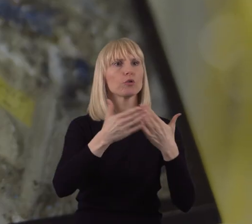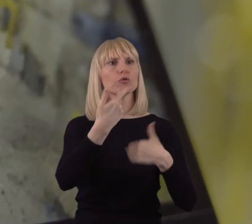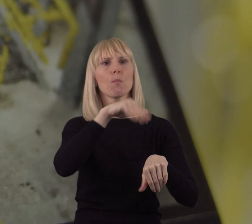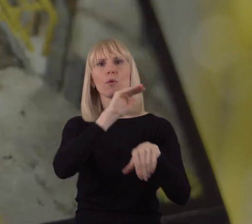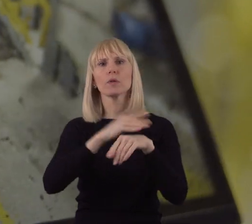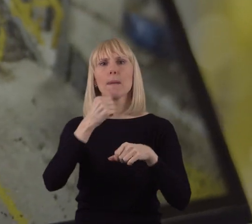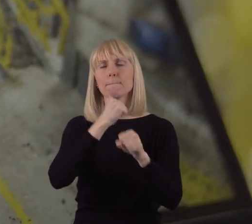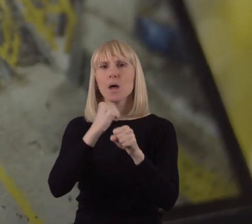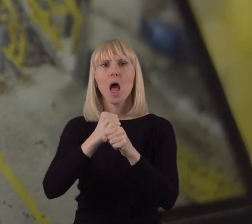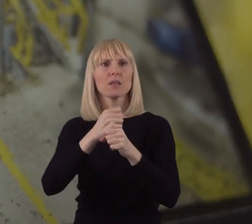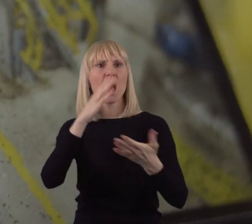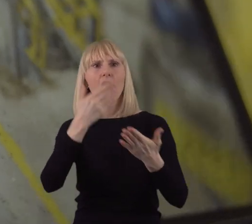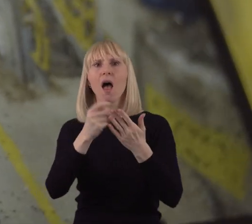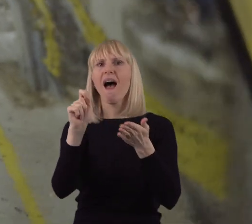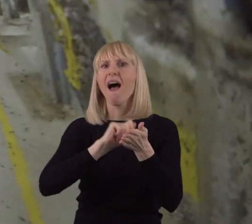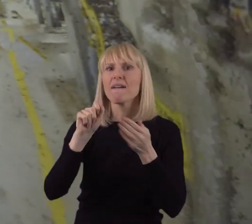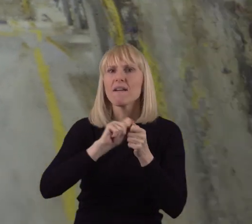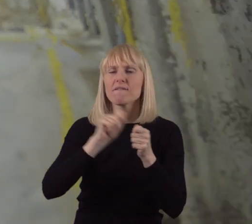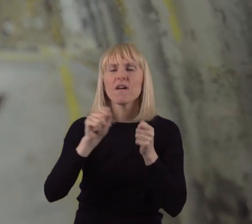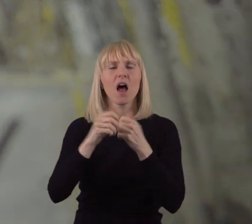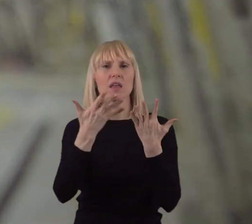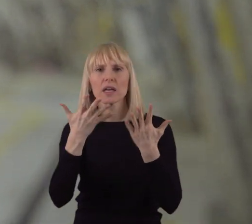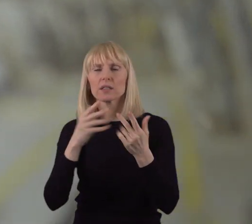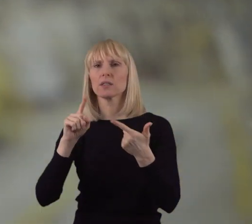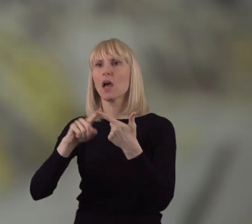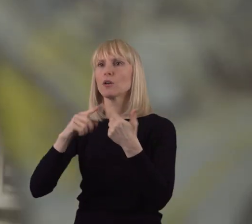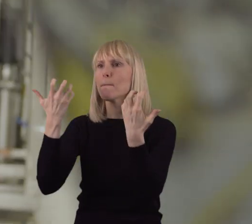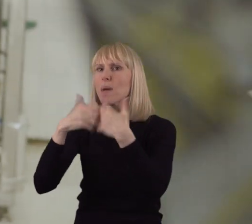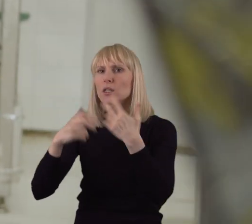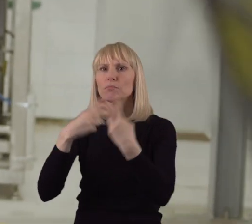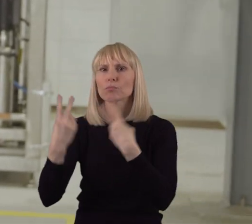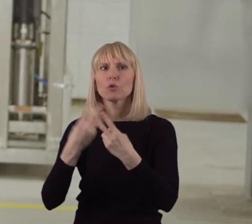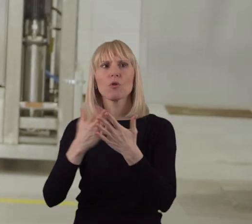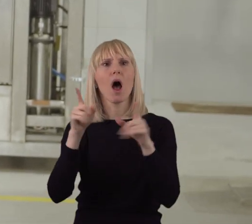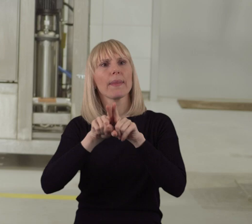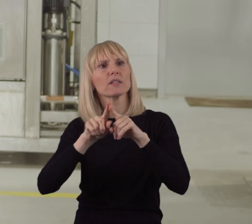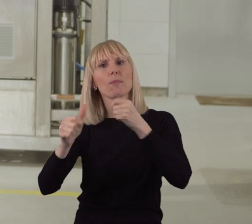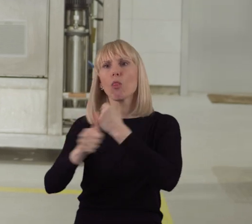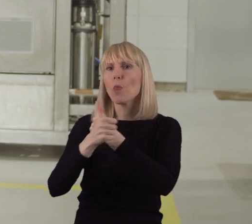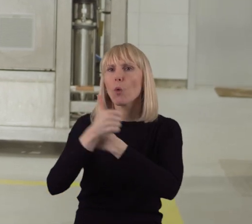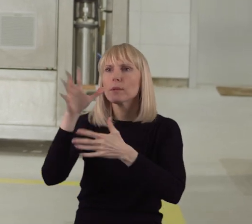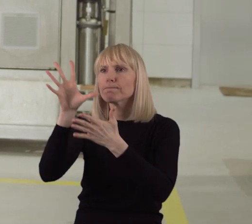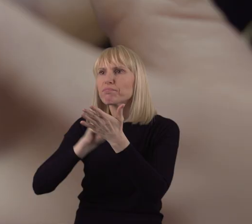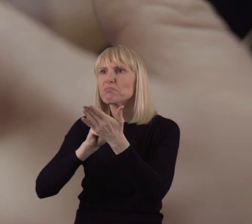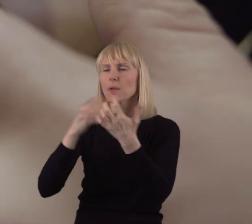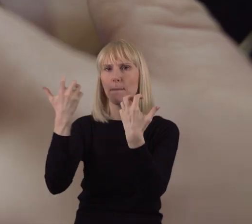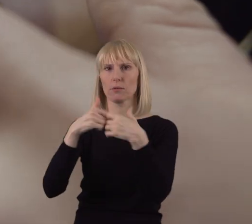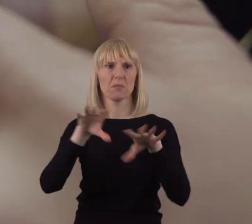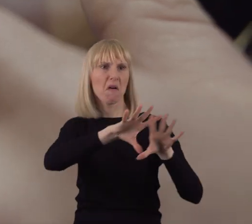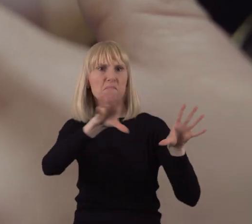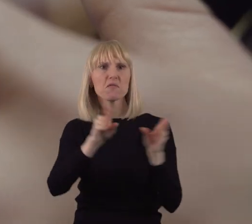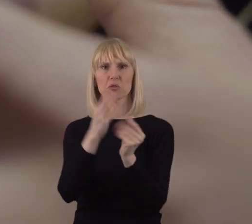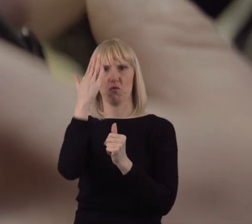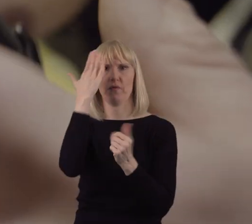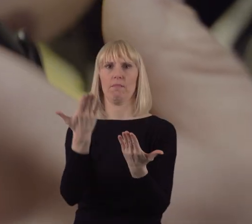zgłosić jakąś awarię, sprawdzić, gdzie znajduje się sprzęt, którego szuka, lub wyciągnąć informacje o dokumentacji maszyn. Po prostu ma pod ręką wszystko, co